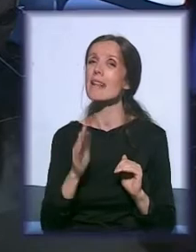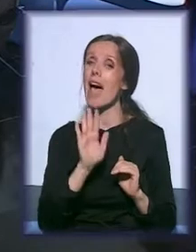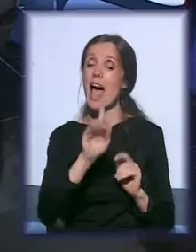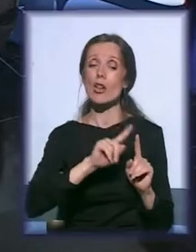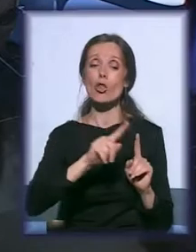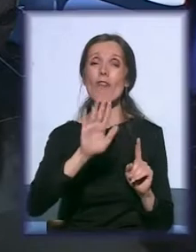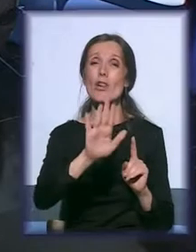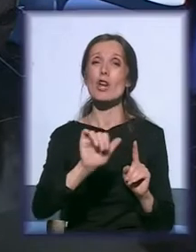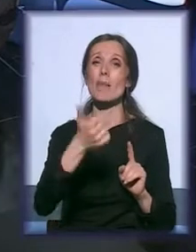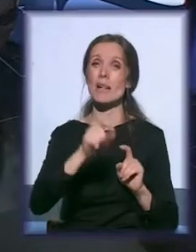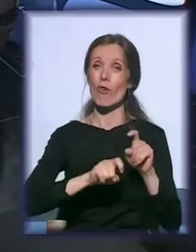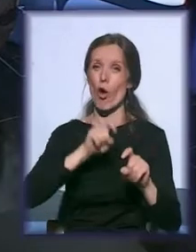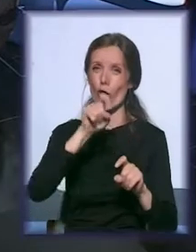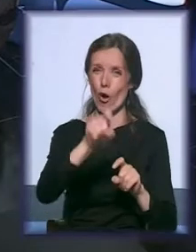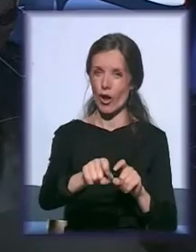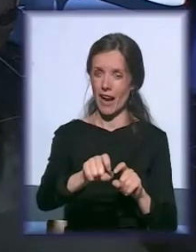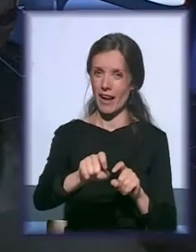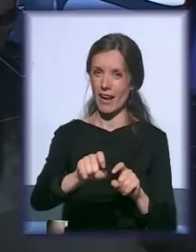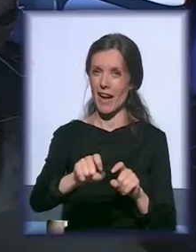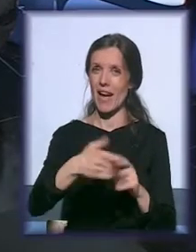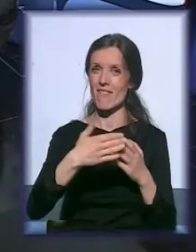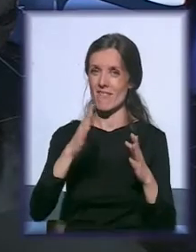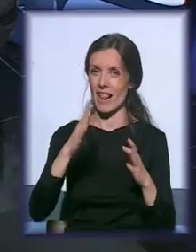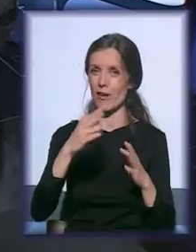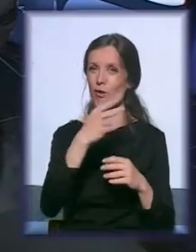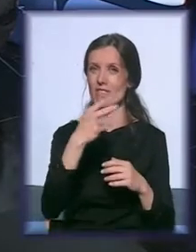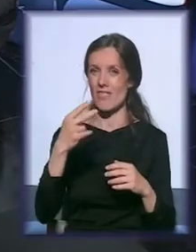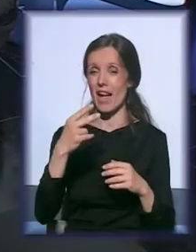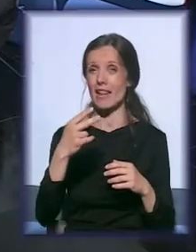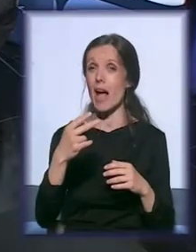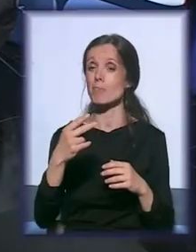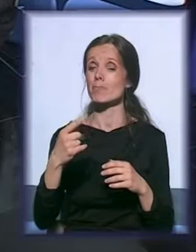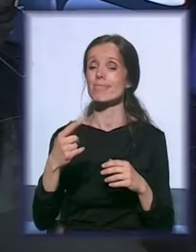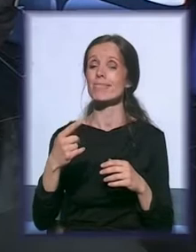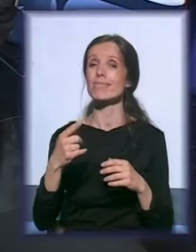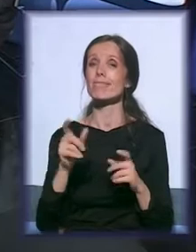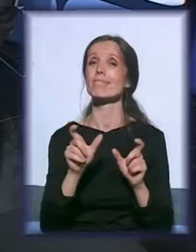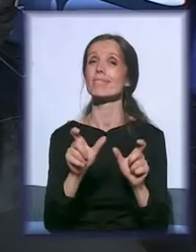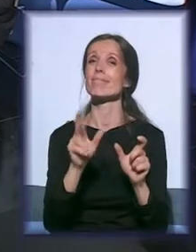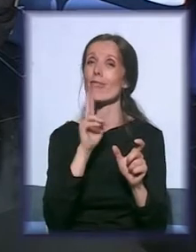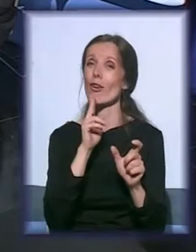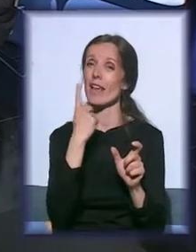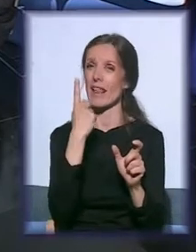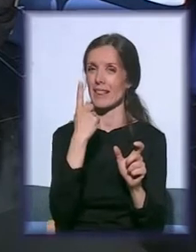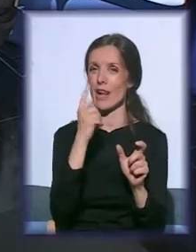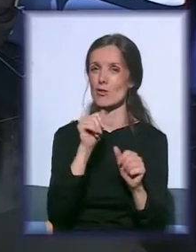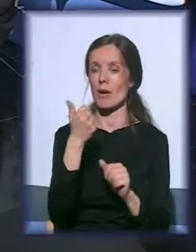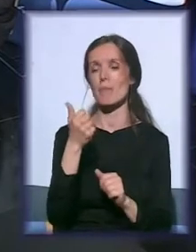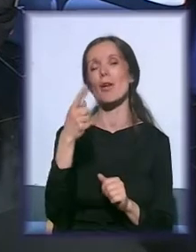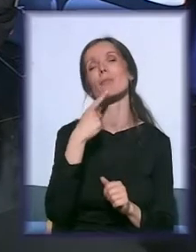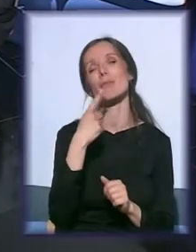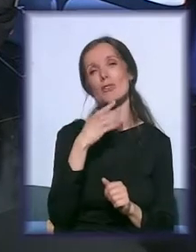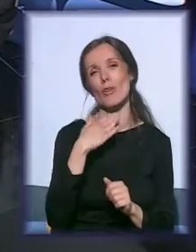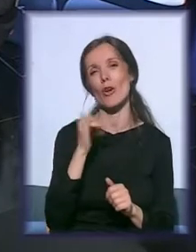prvog koraka i velikog zvanja ipak vam je na put stao neko ko je šampion? Da, to je jedno veliko